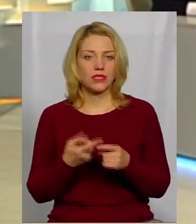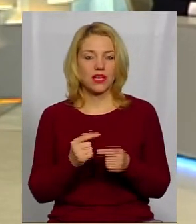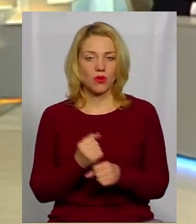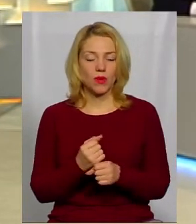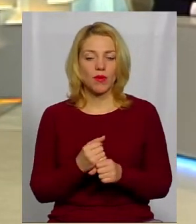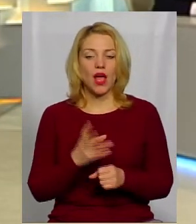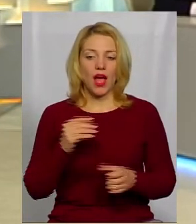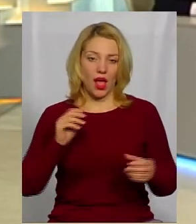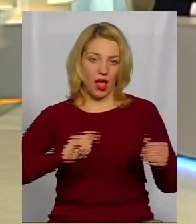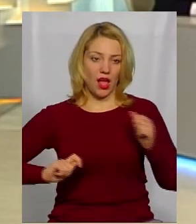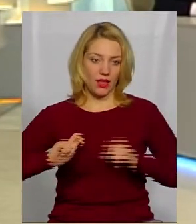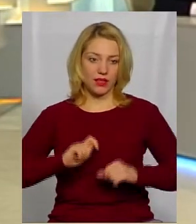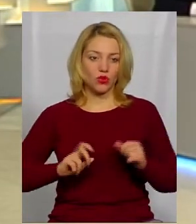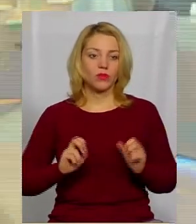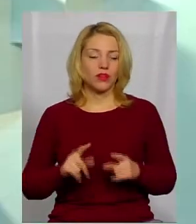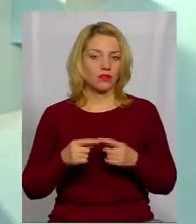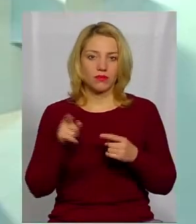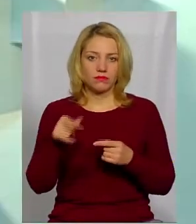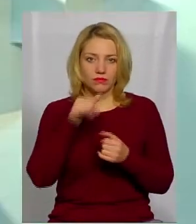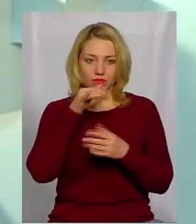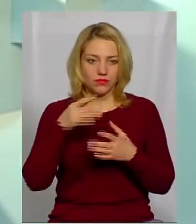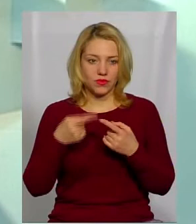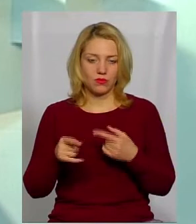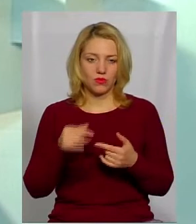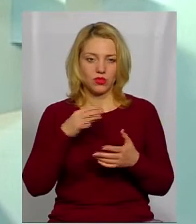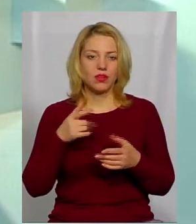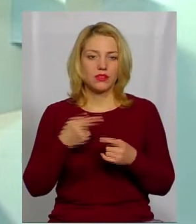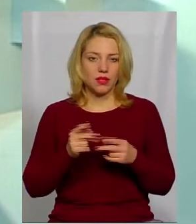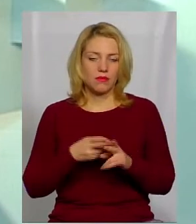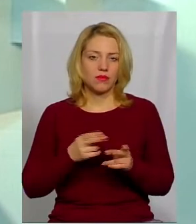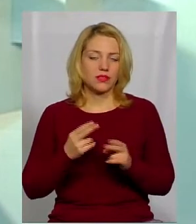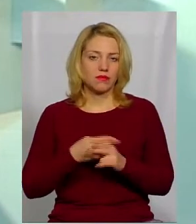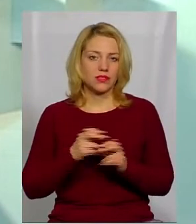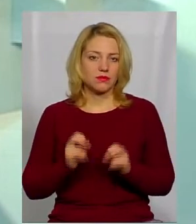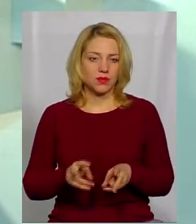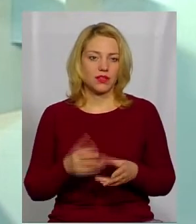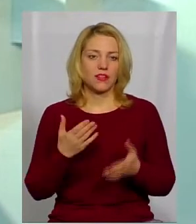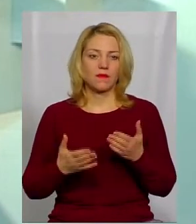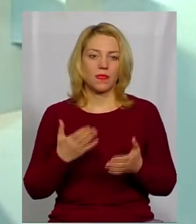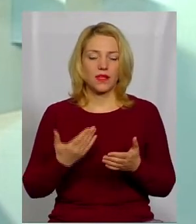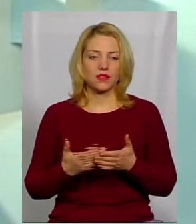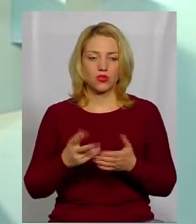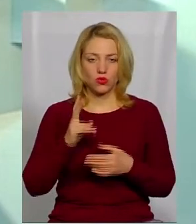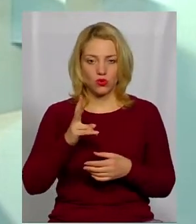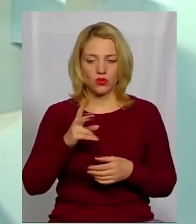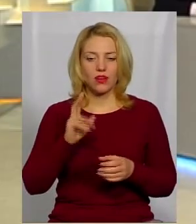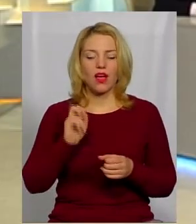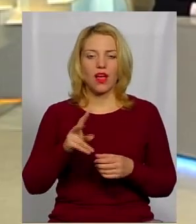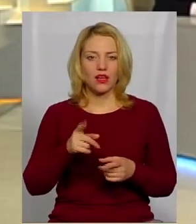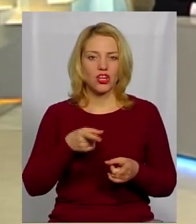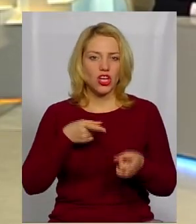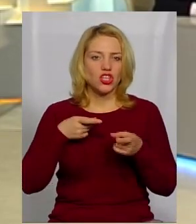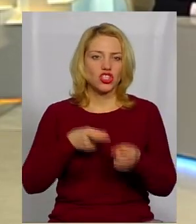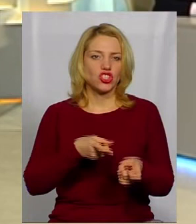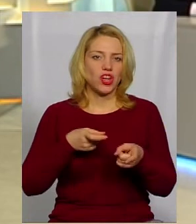А екіпировка, тому що по-іншому там неможливо, це небезпека, це, вважайте, як шахтарі, які спускаються в шахту, так